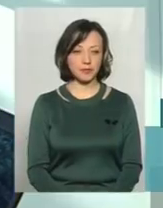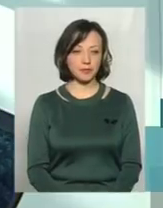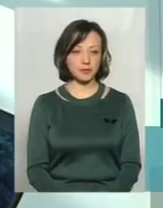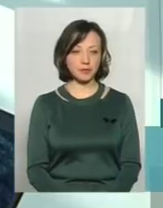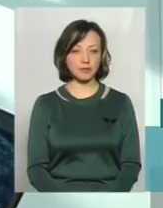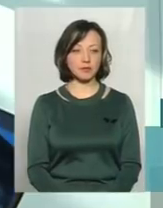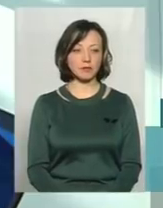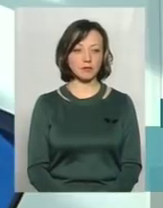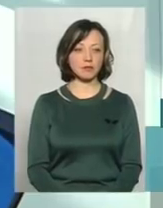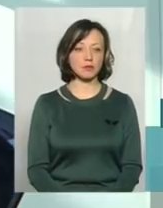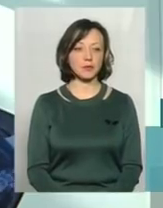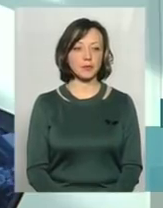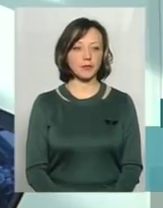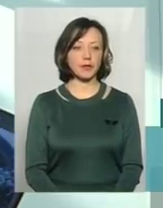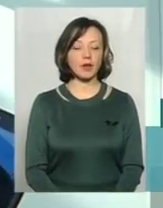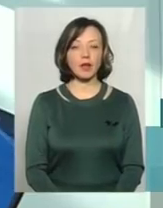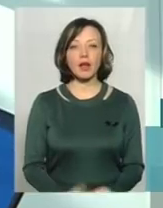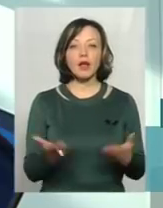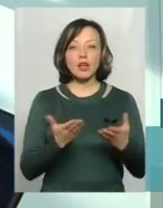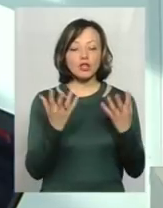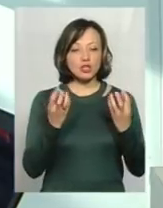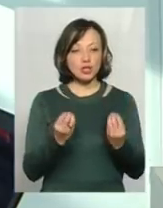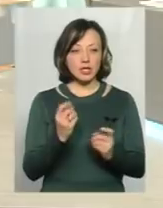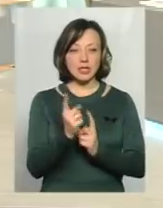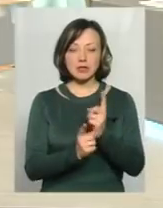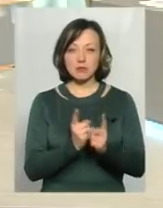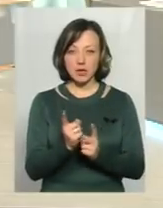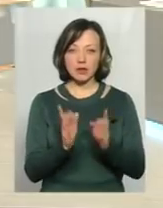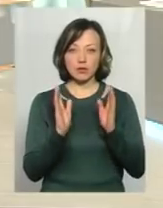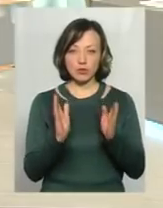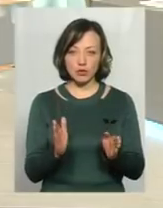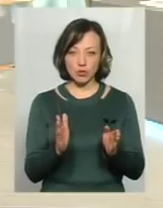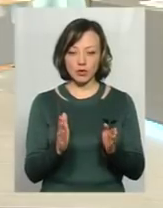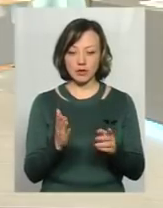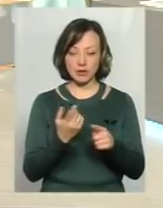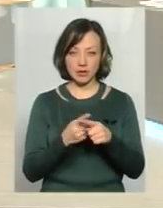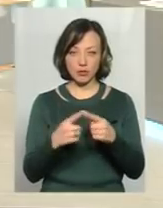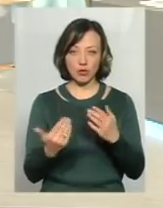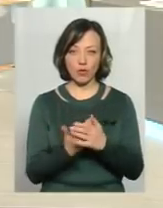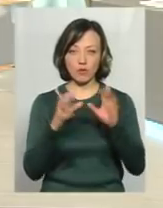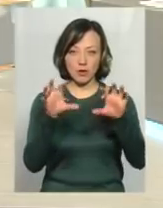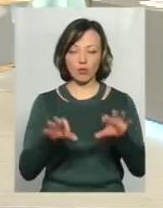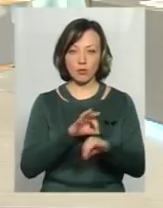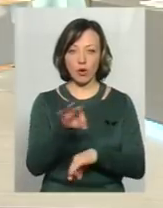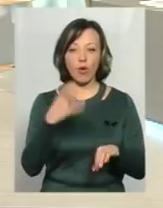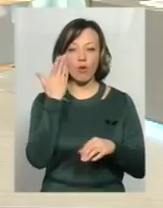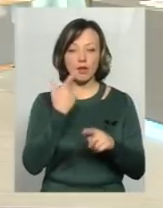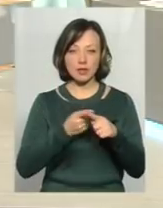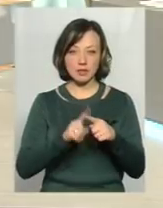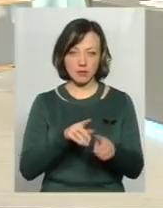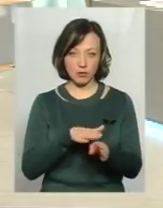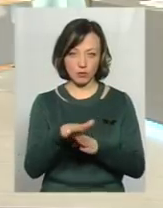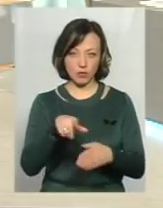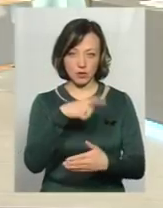саме головне. Які ще зміни якісні для нас, громадян, будуть з прийняттям цього законопроекту і коли взагалі це подіє? Ну,